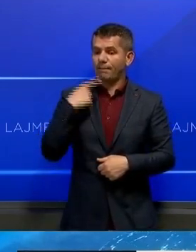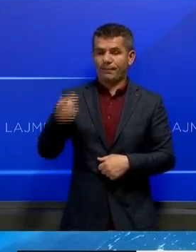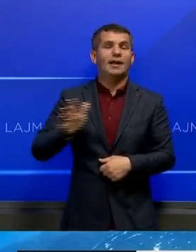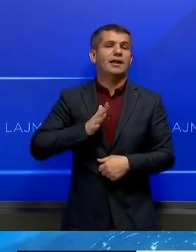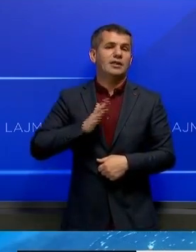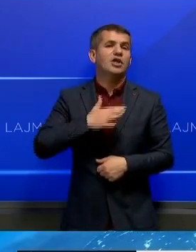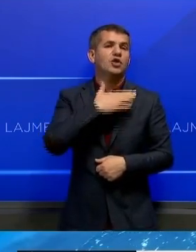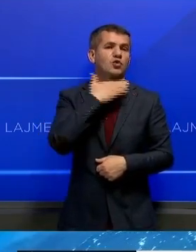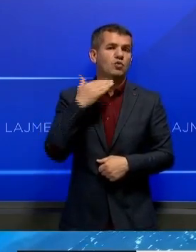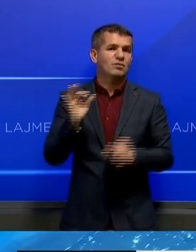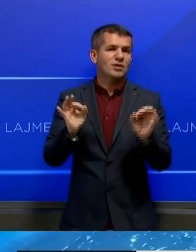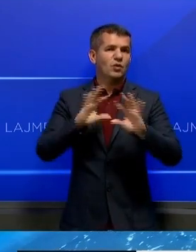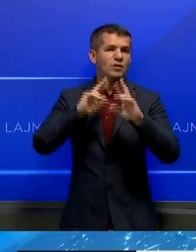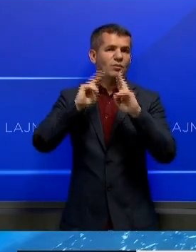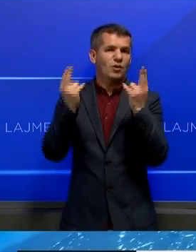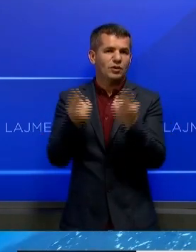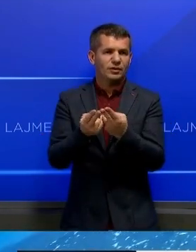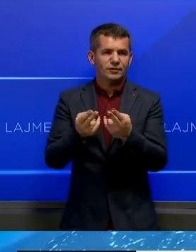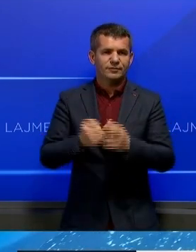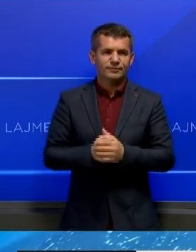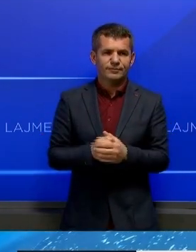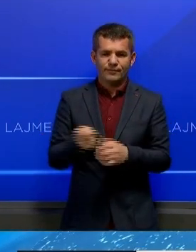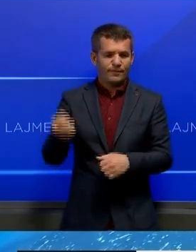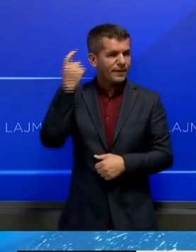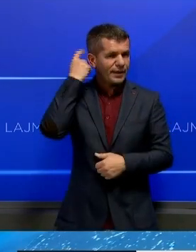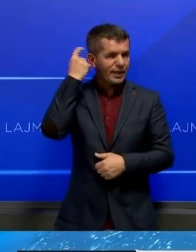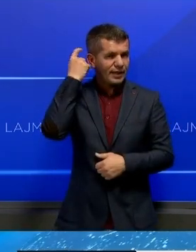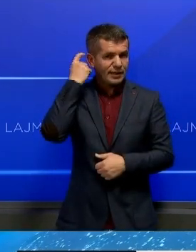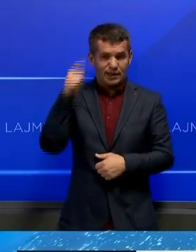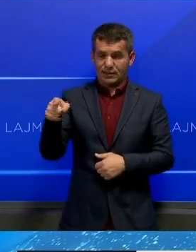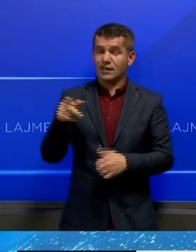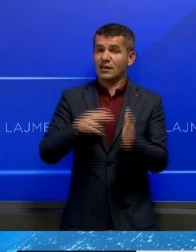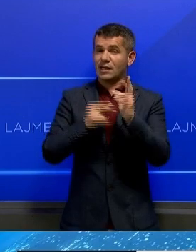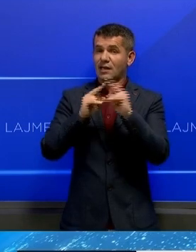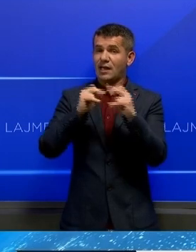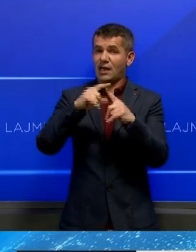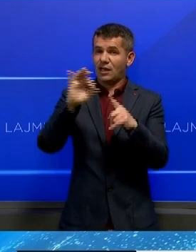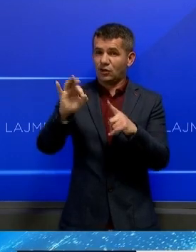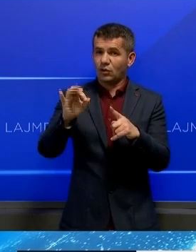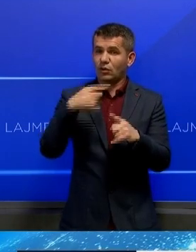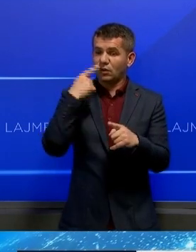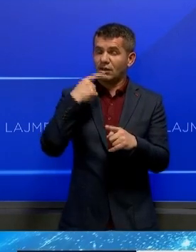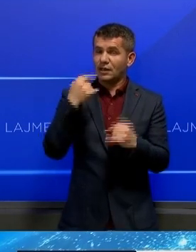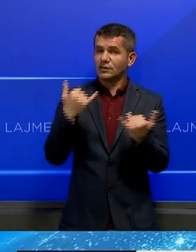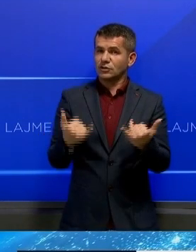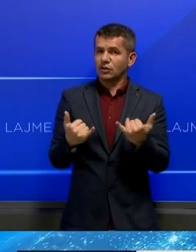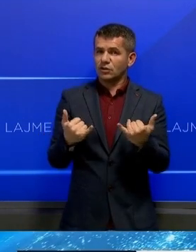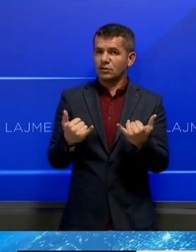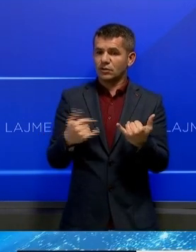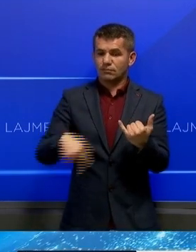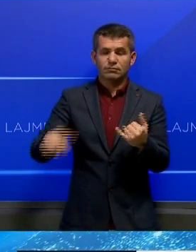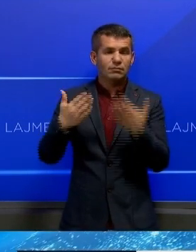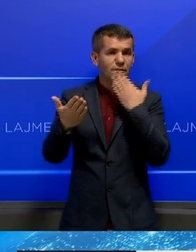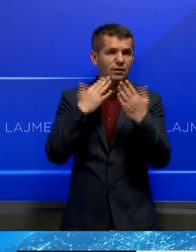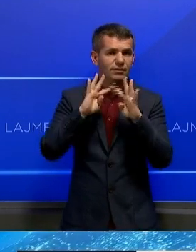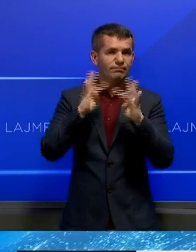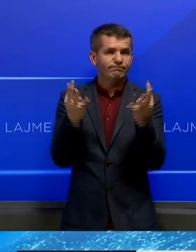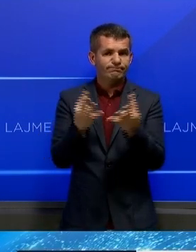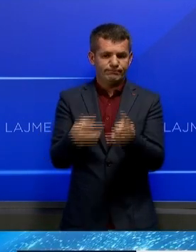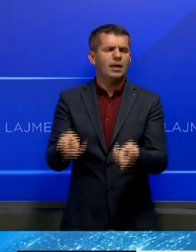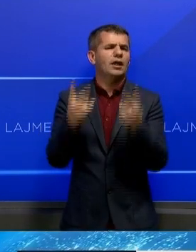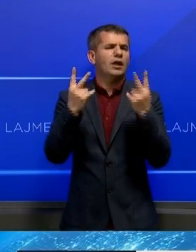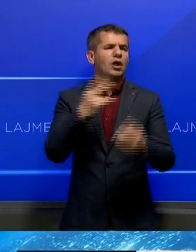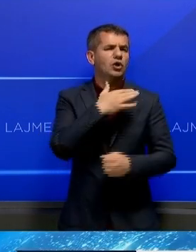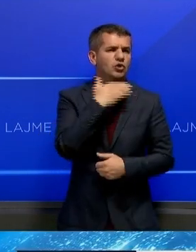një rëzikë sigurie. Sekretari për gjithë shumë i Natos jenë Stotlenberg ka deklaruar se samiti është një moment i